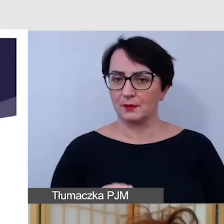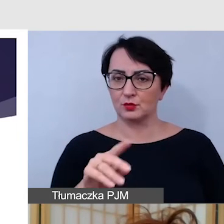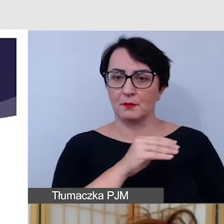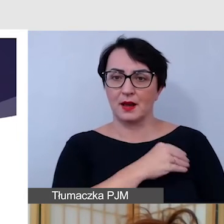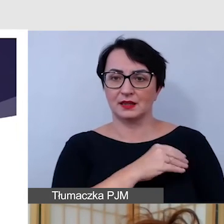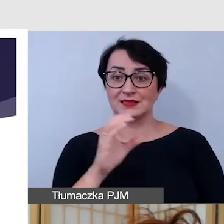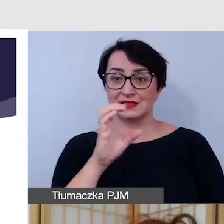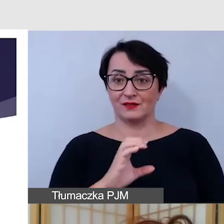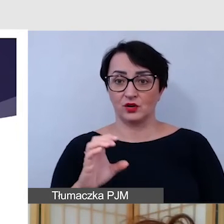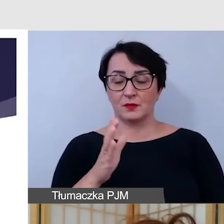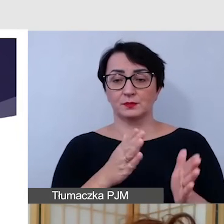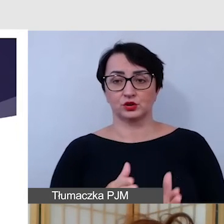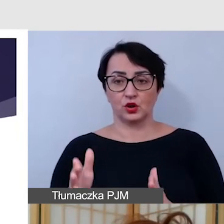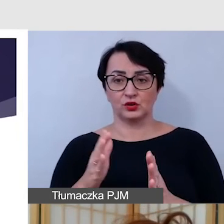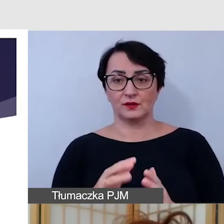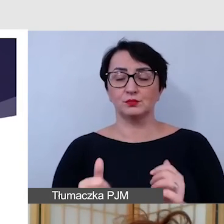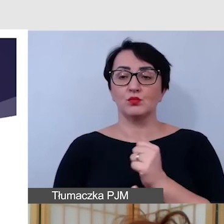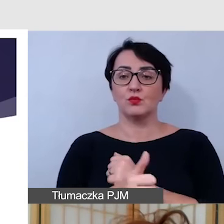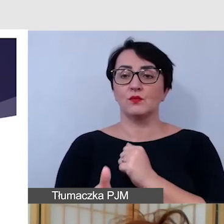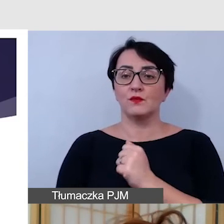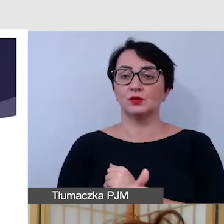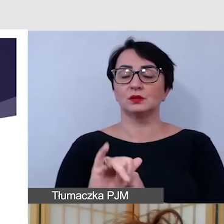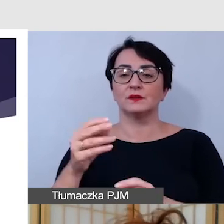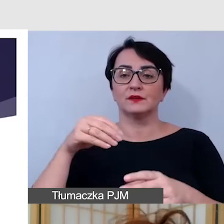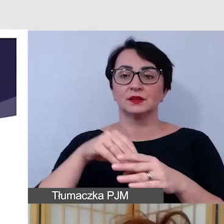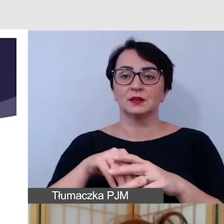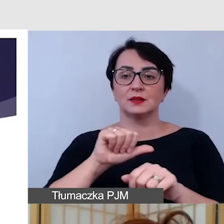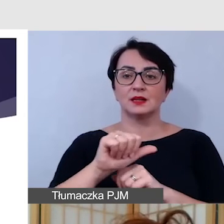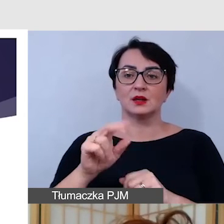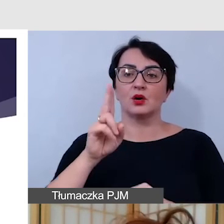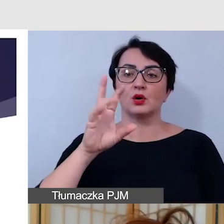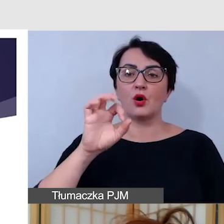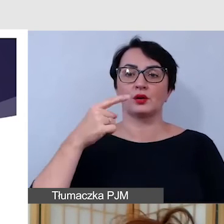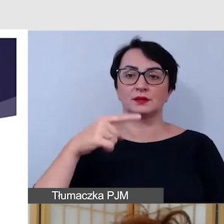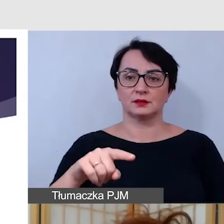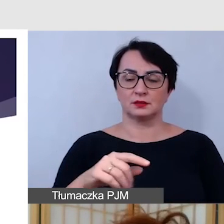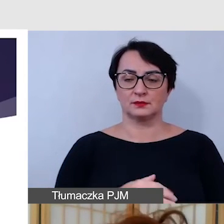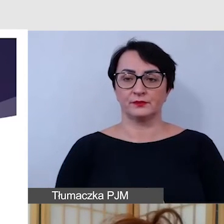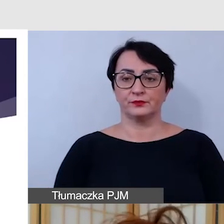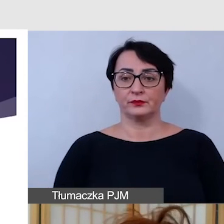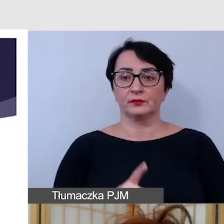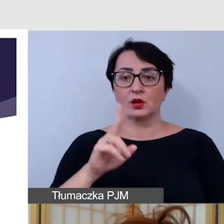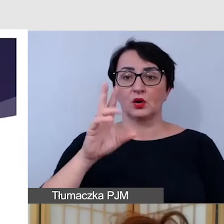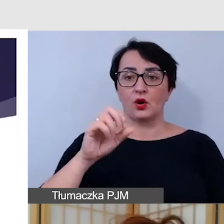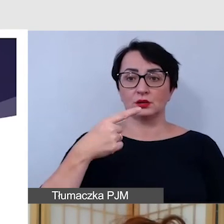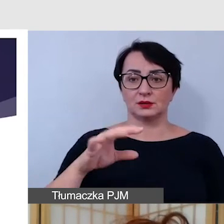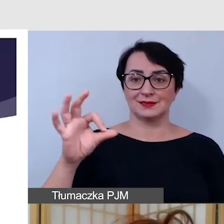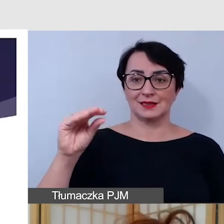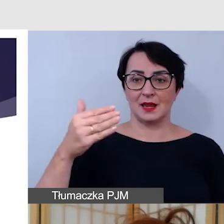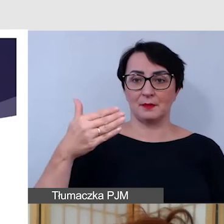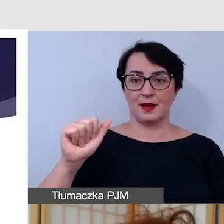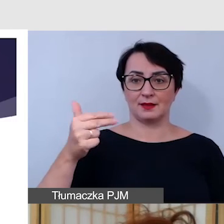materiały cyfrowe przygotować ze względu na tą zawartość w kodzie, ten kod semantyczny, który będzie odczytywany na przykład